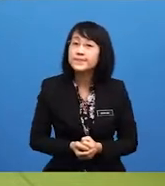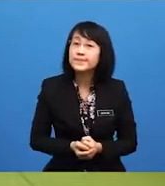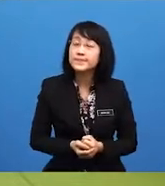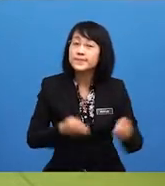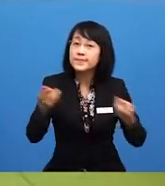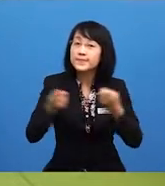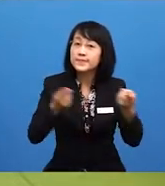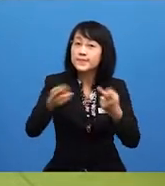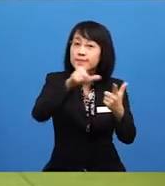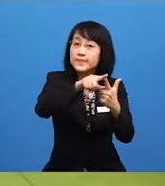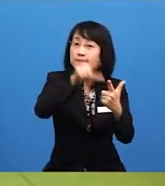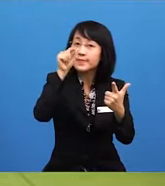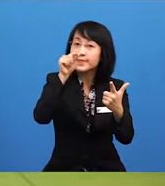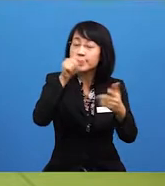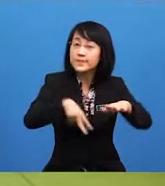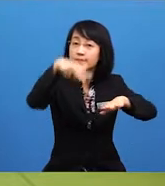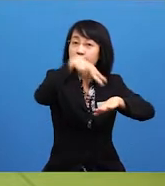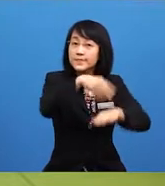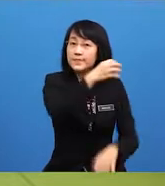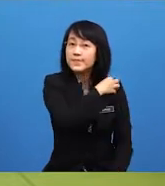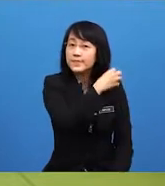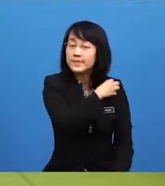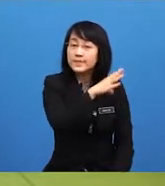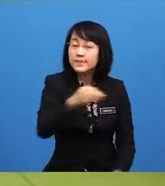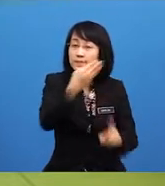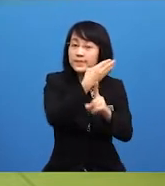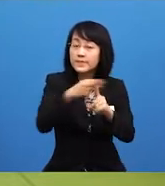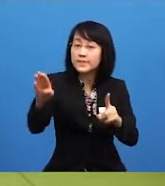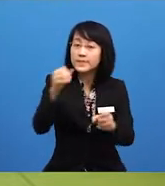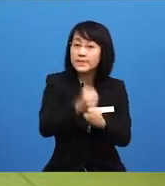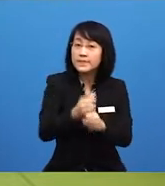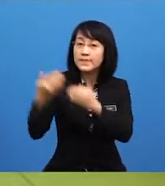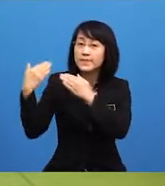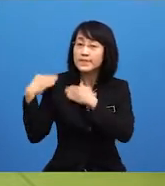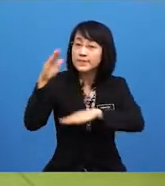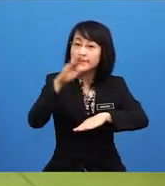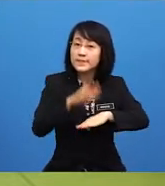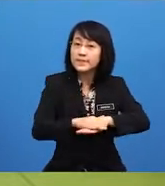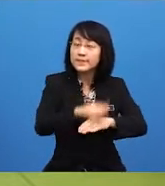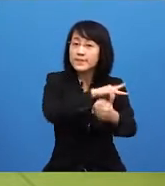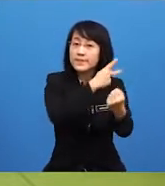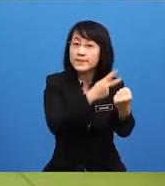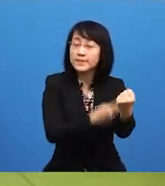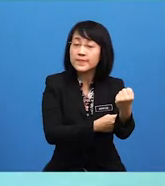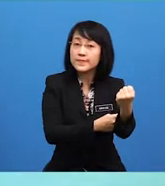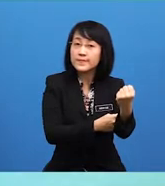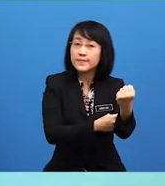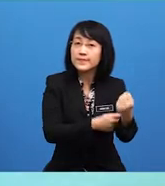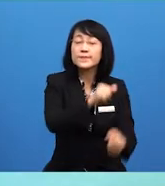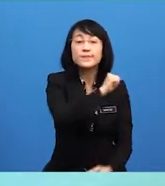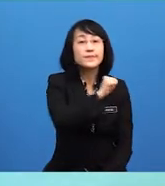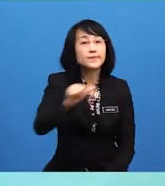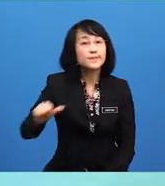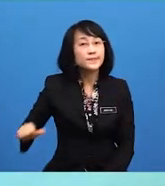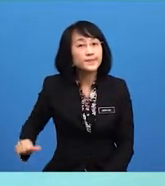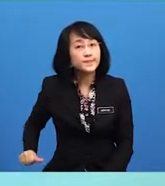Urusan pelantikan kenaikan pangkat dan pelucutan jawatan terletak di bawah kuasa Duli Yamaha Mulia Seri